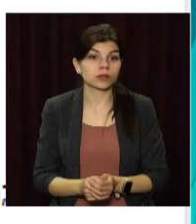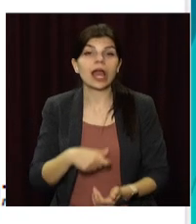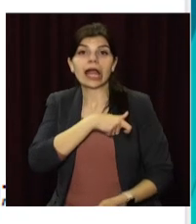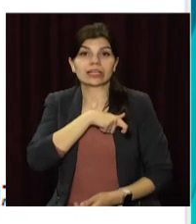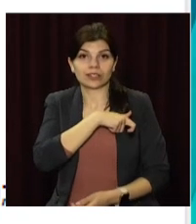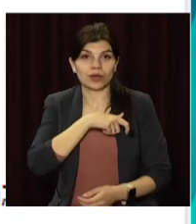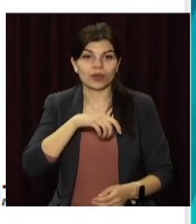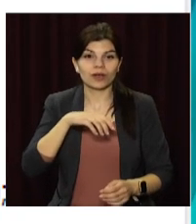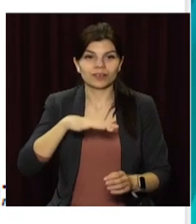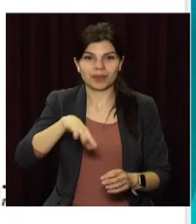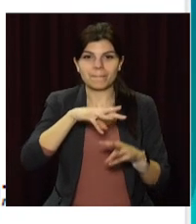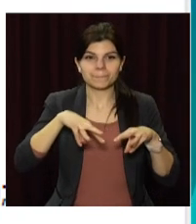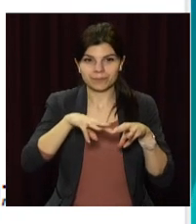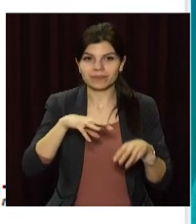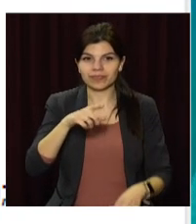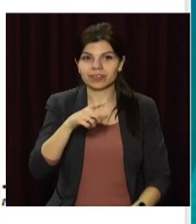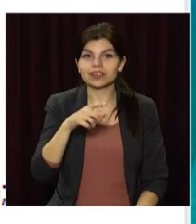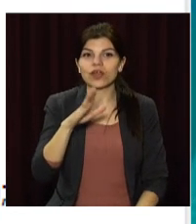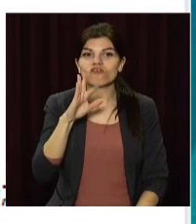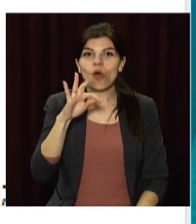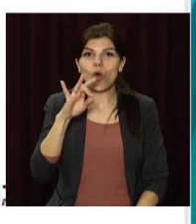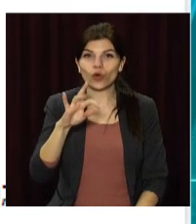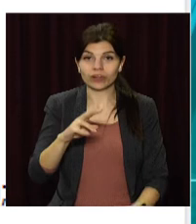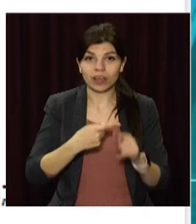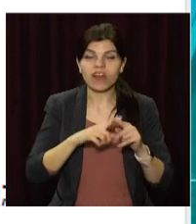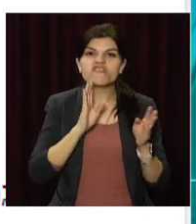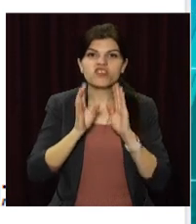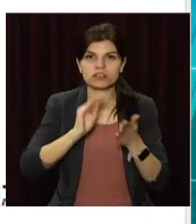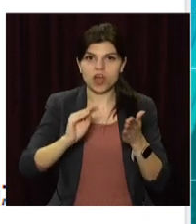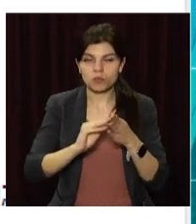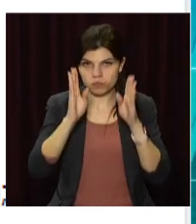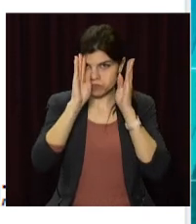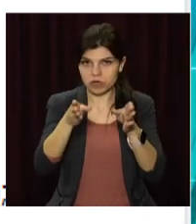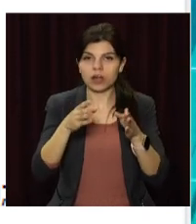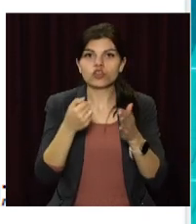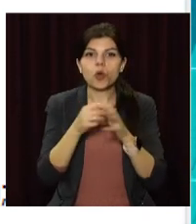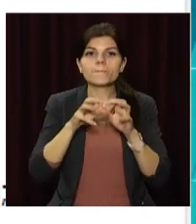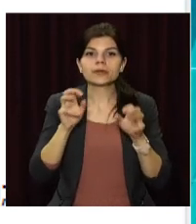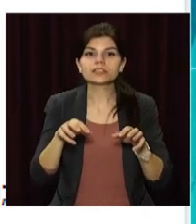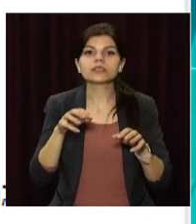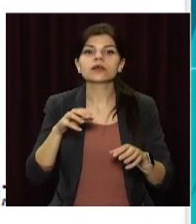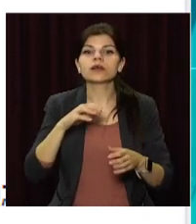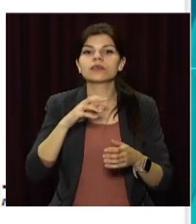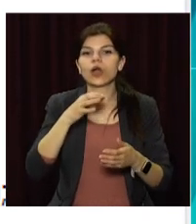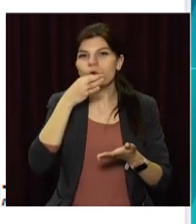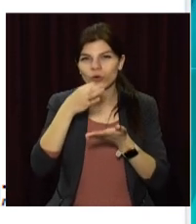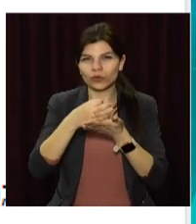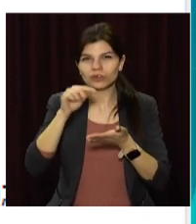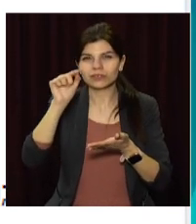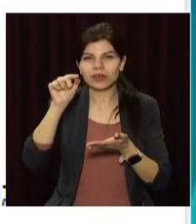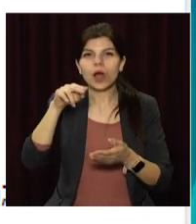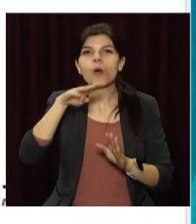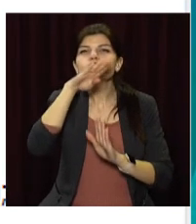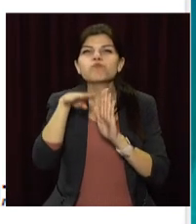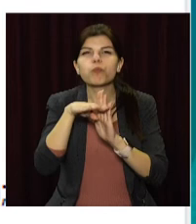Депутат Підгородненської міськради Роман Ворон на своїй сторінці у Фейсбук написав відкрити звернення до президента, народних депутатів, Кабміну і жителів